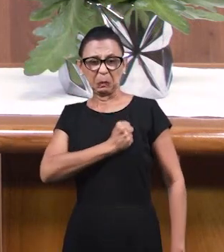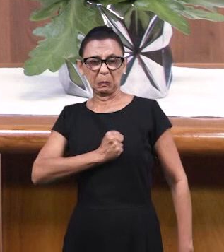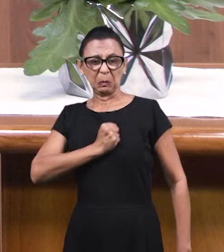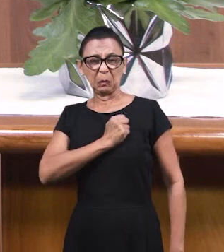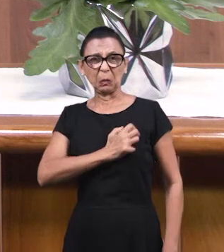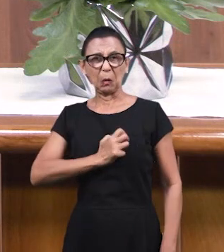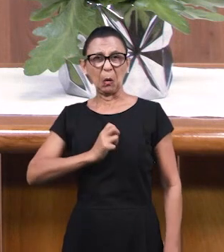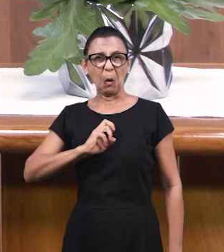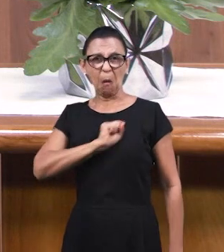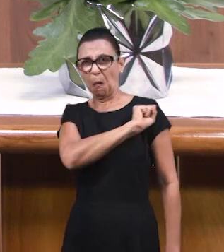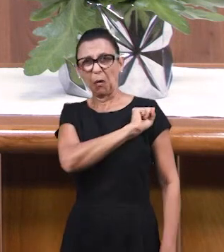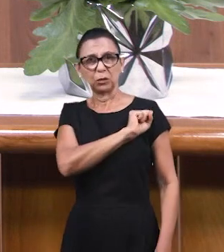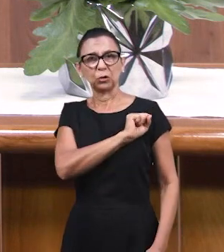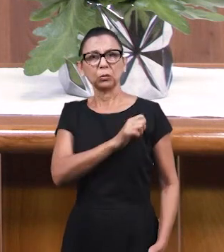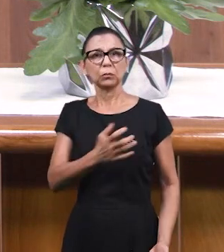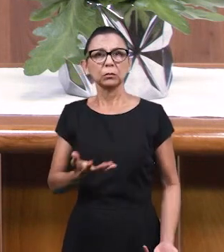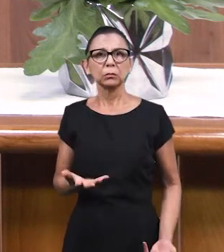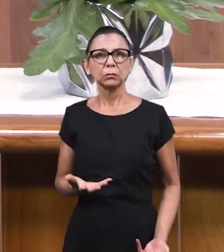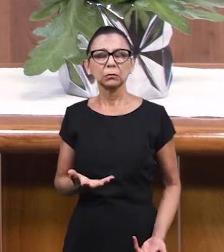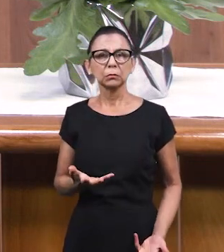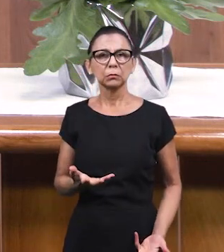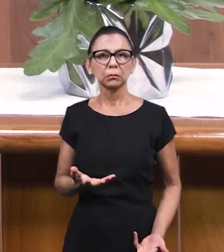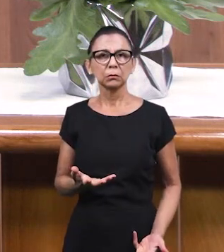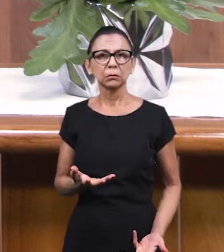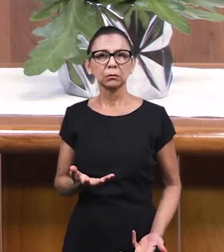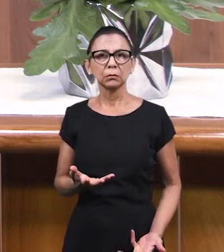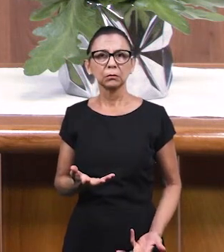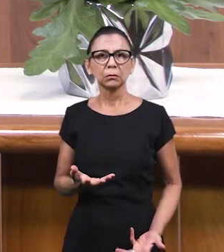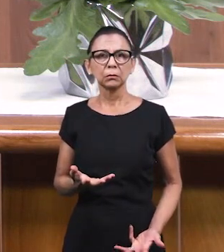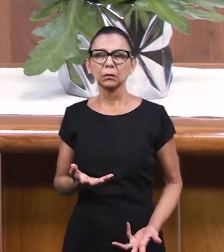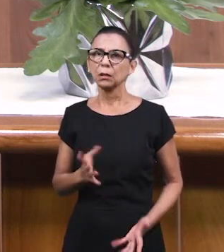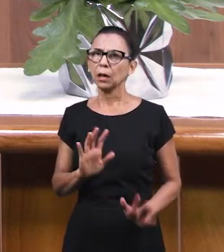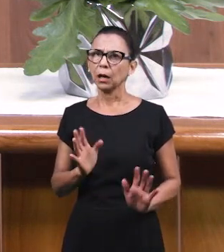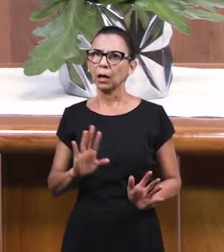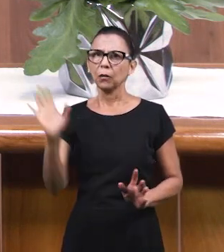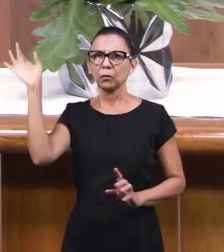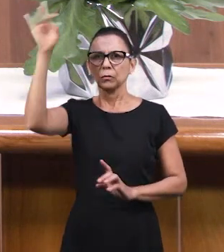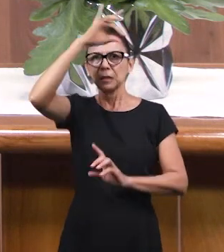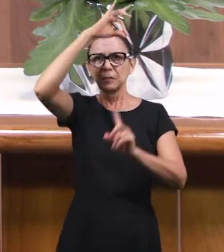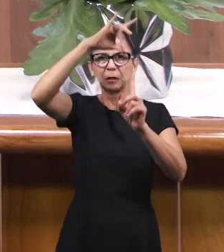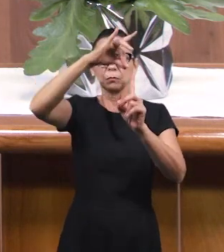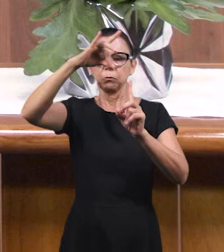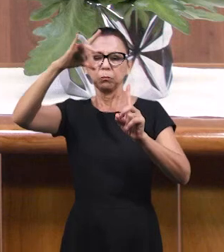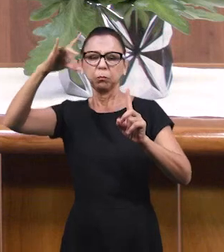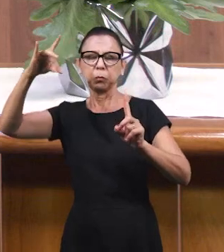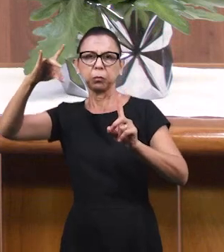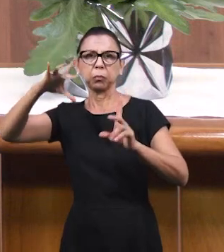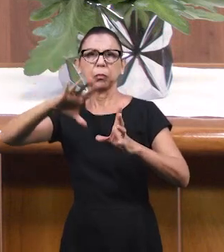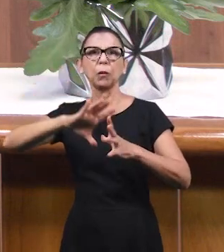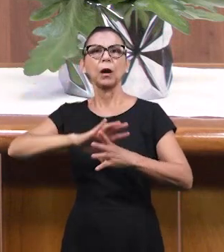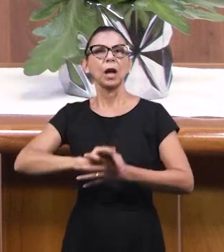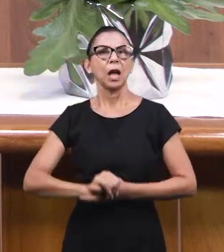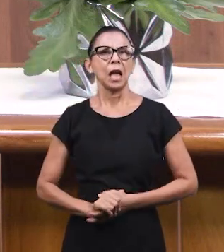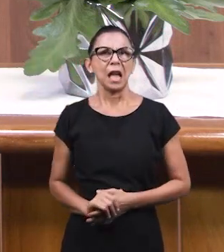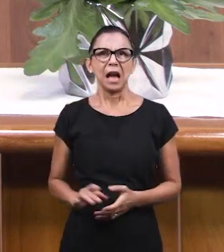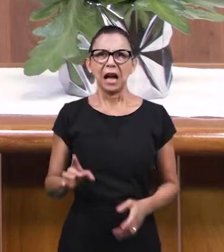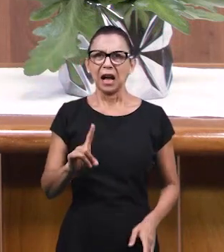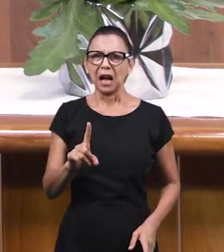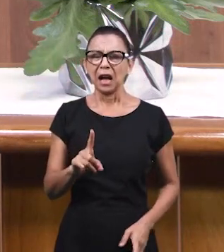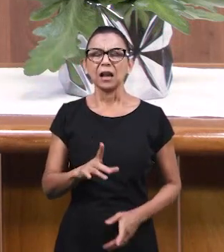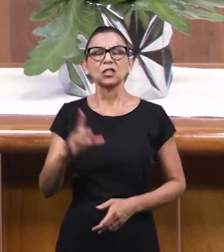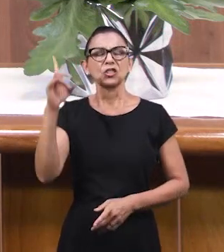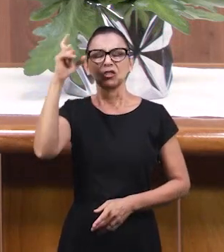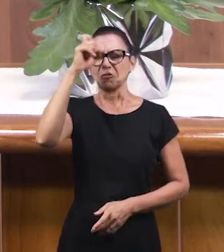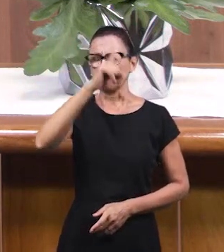может получить прощение от Бога, чтобы прощать. Человек связан цепями. Он закрывает